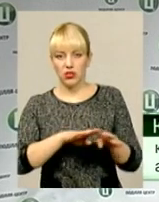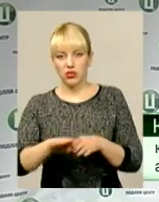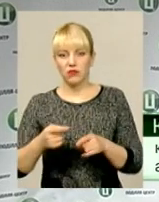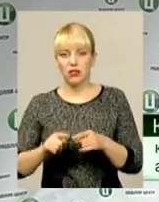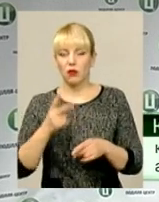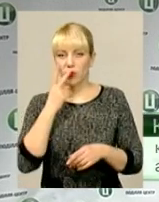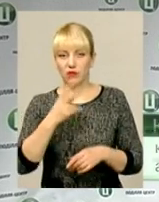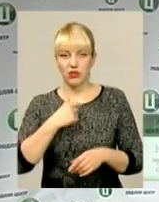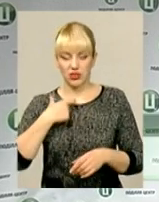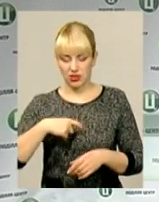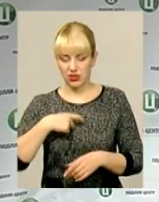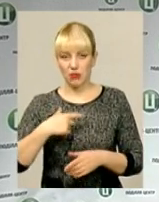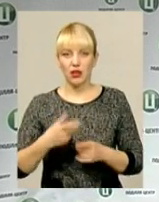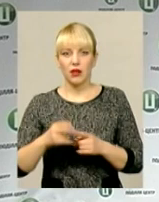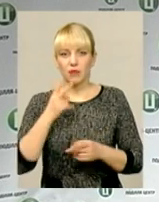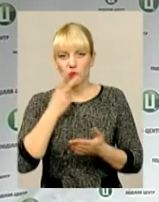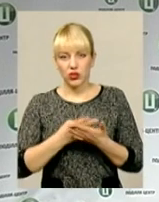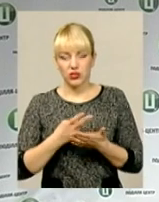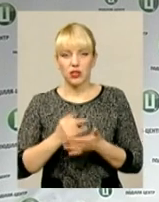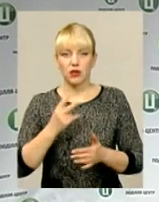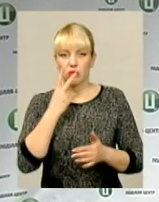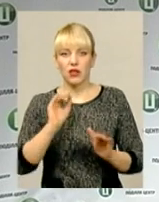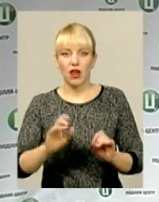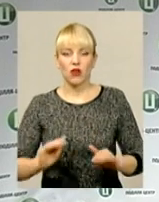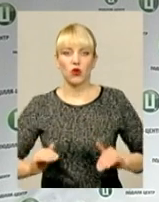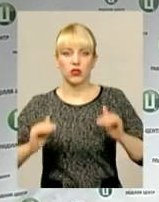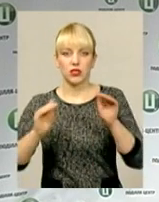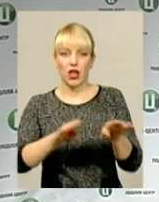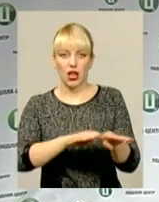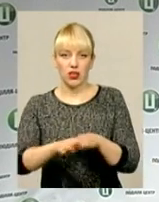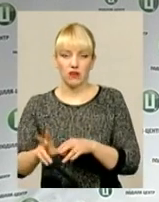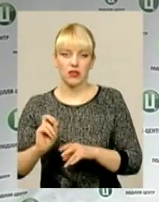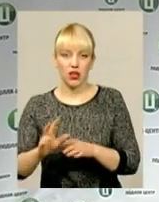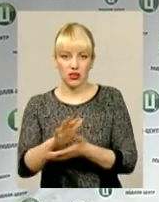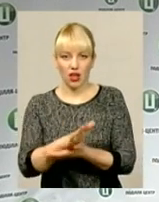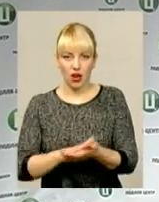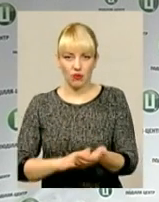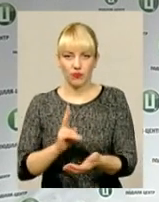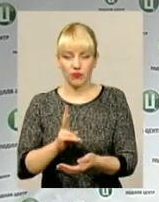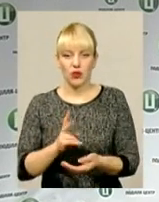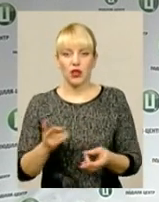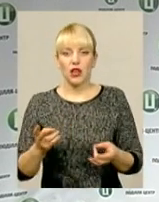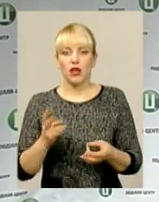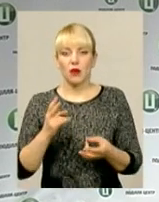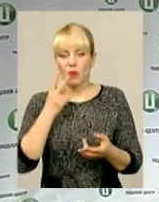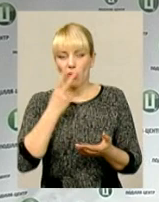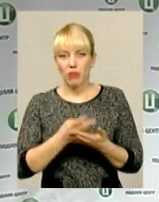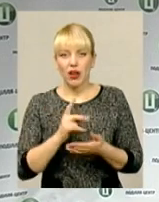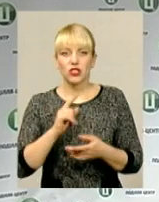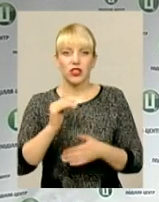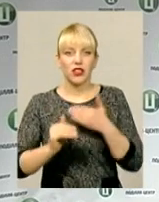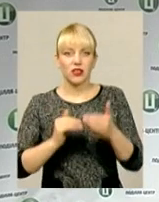Це подивитися свій рівень, це подивитися, як росте рівень, це подивитися, в чому він буде далі продовжуватись, побачити тенденції